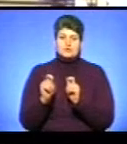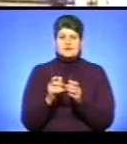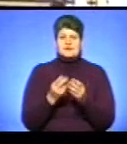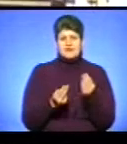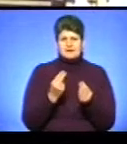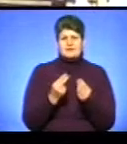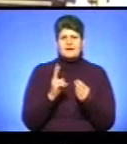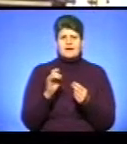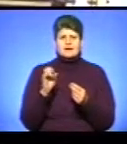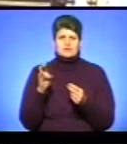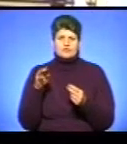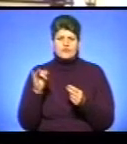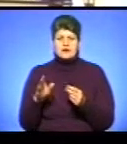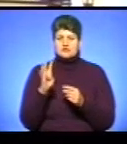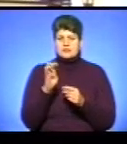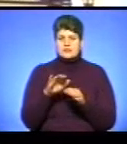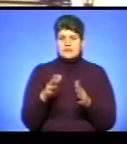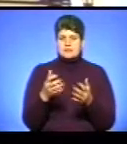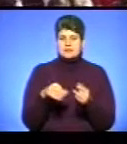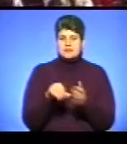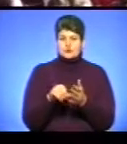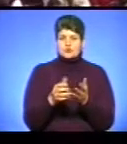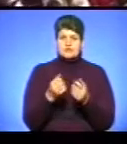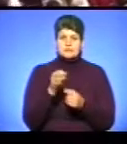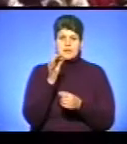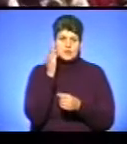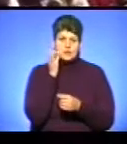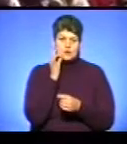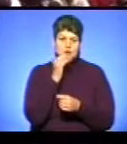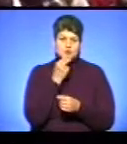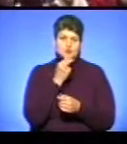канцтовари. 400 дітей, які взяли участь у фестивалі, отримали солодощі.